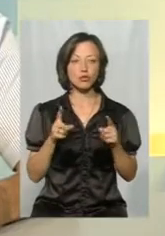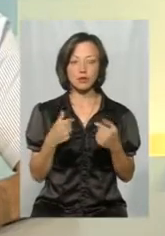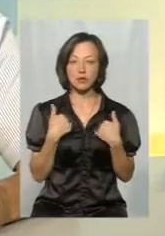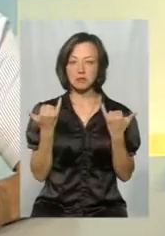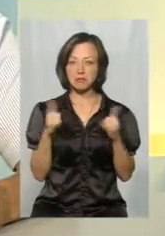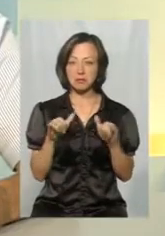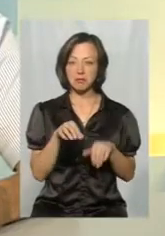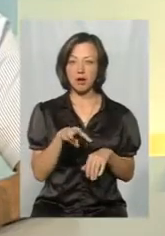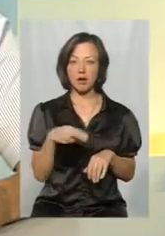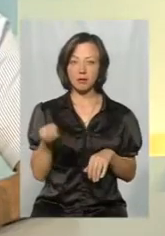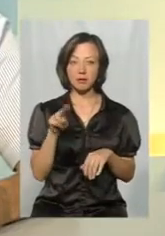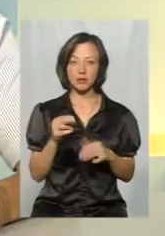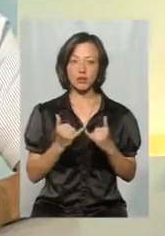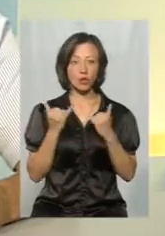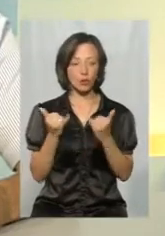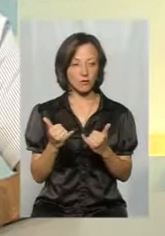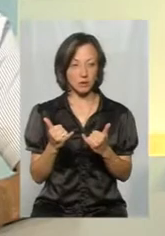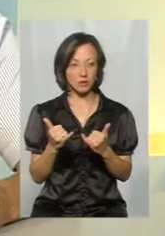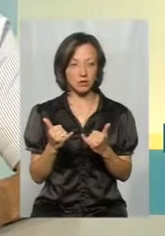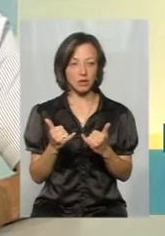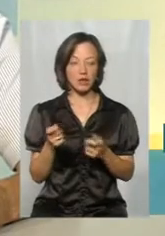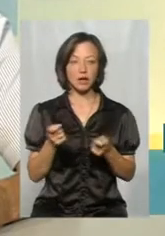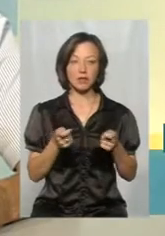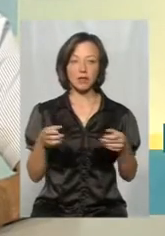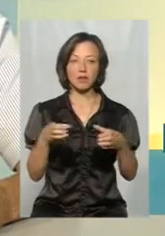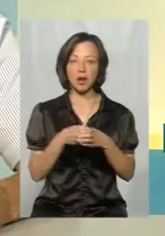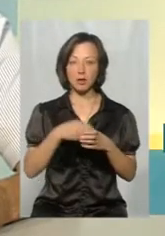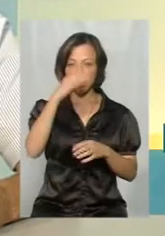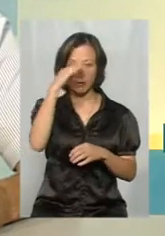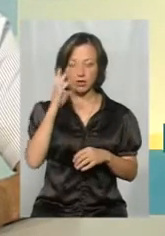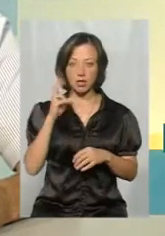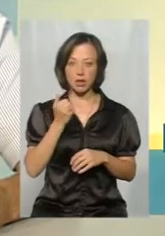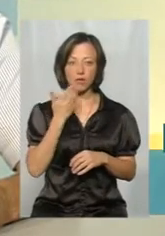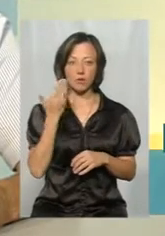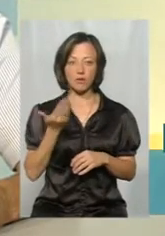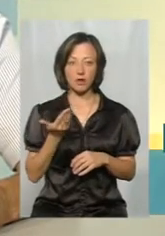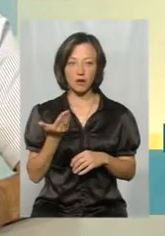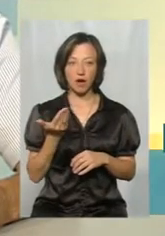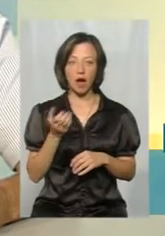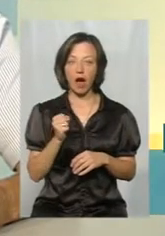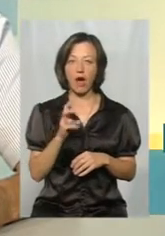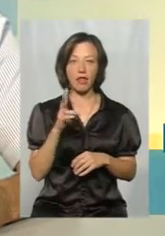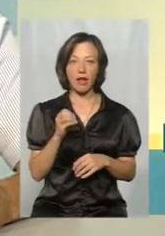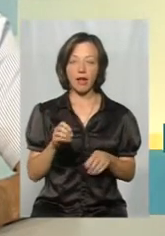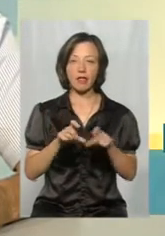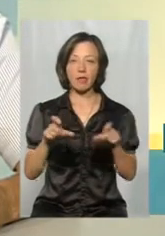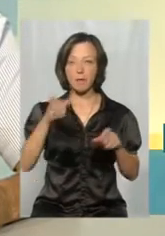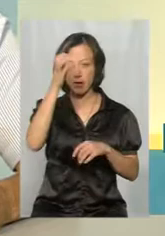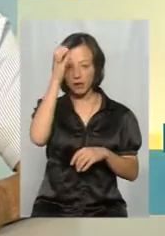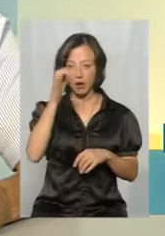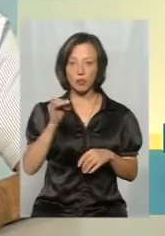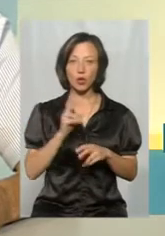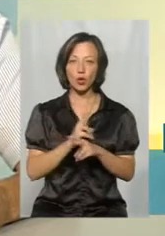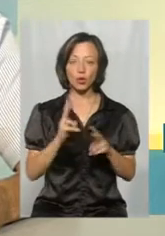здивно, що Михайло Дмитриєв, шановний, керівник фракції Батьківщини, доповідав, а не доповідав департамент, і не доповідали ті, які